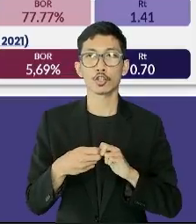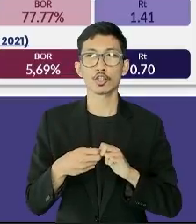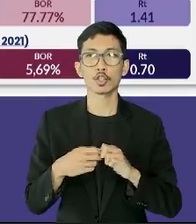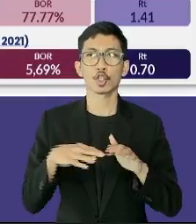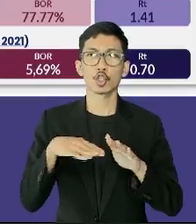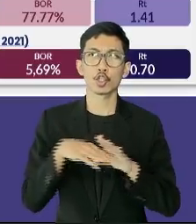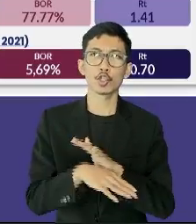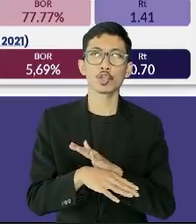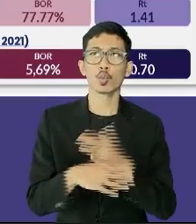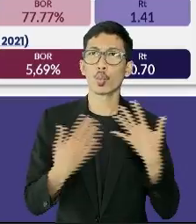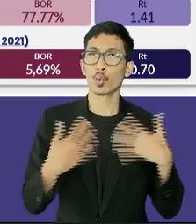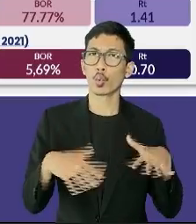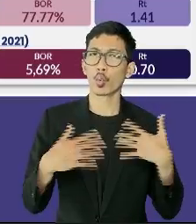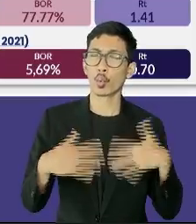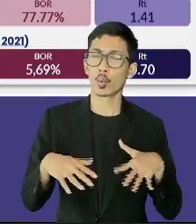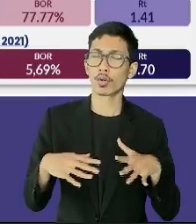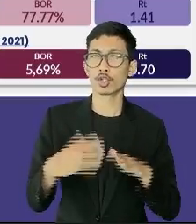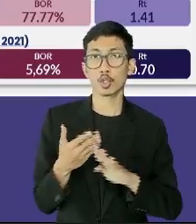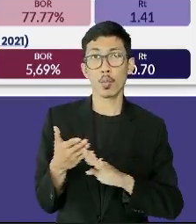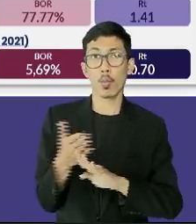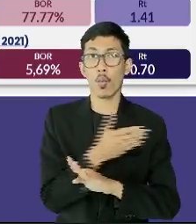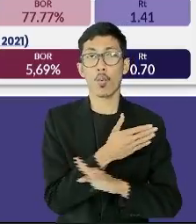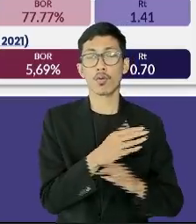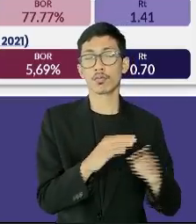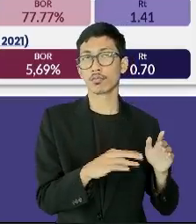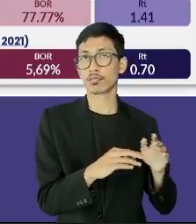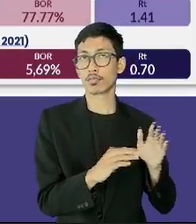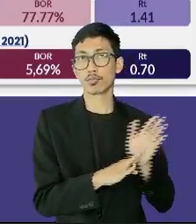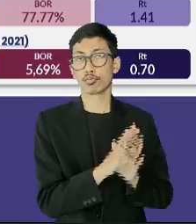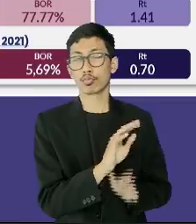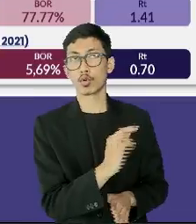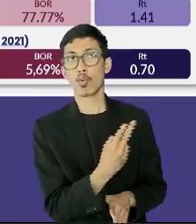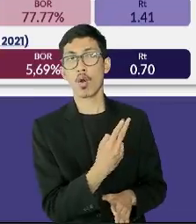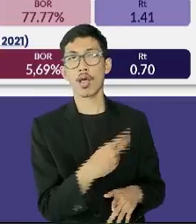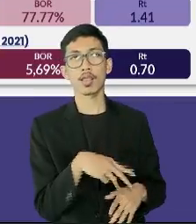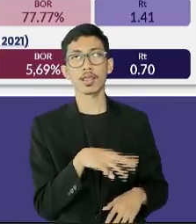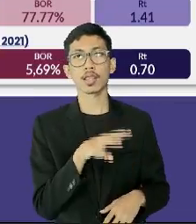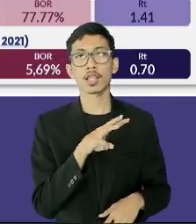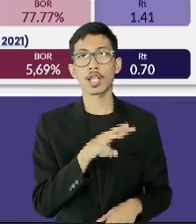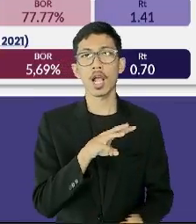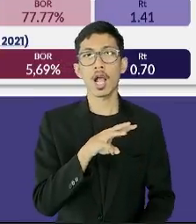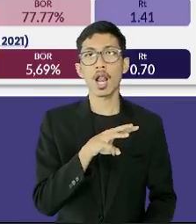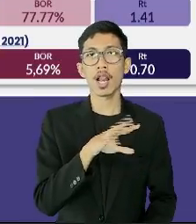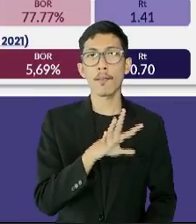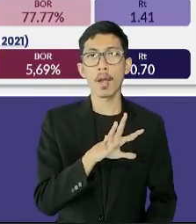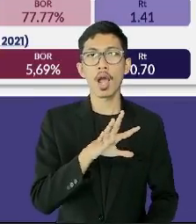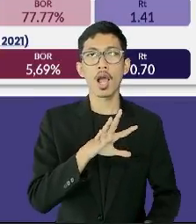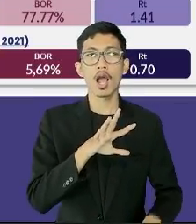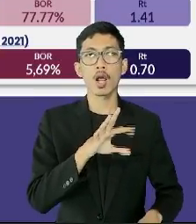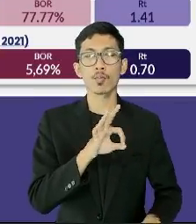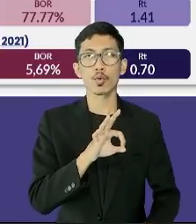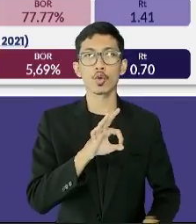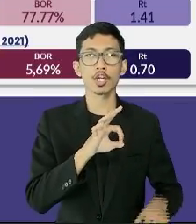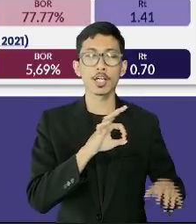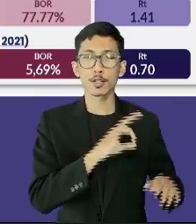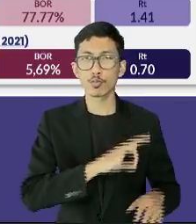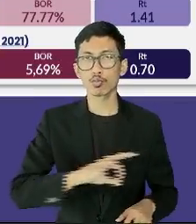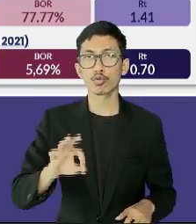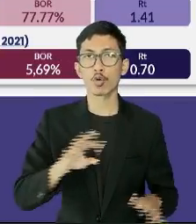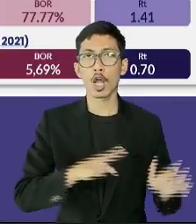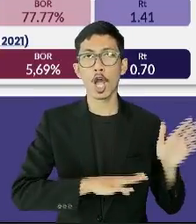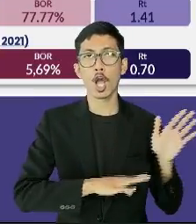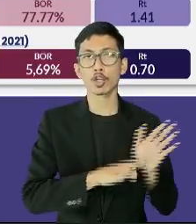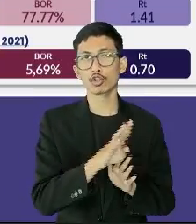sangat jauh dibandingkan dengan jumlah kasus saat lonjakan kedua, yaitu 350.273 kasus.